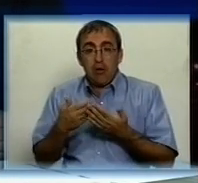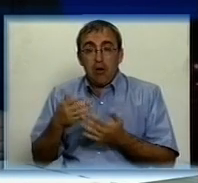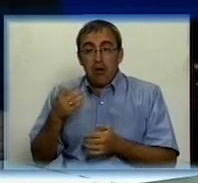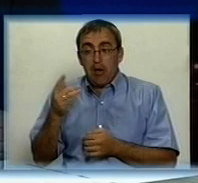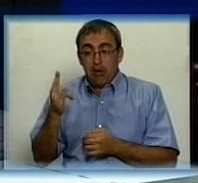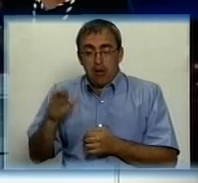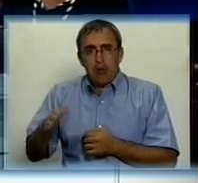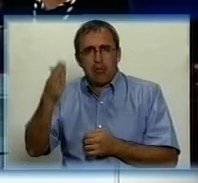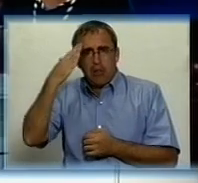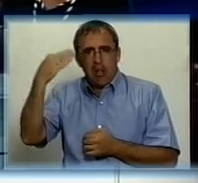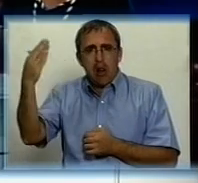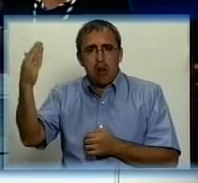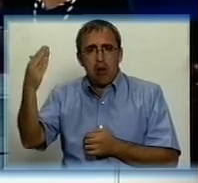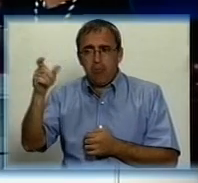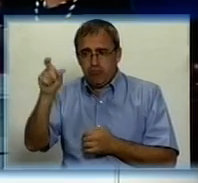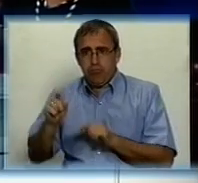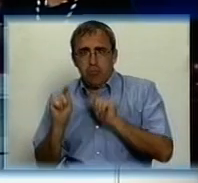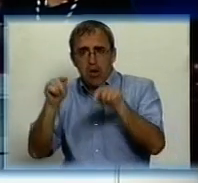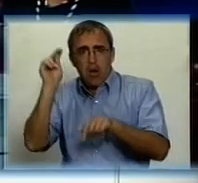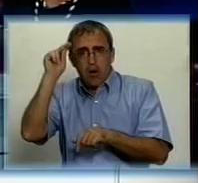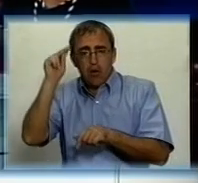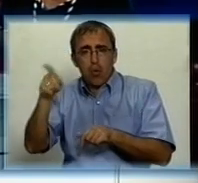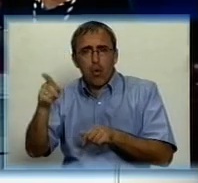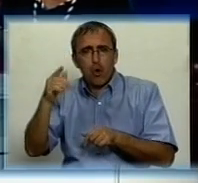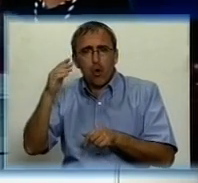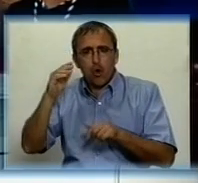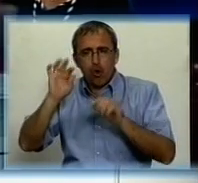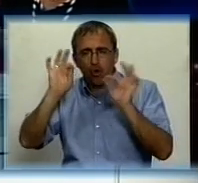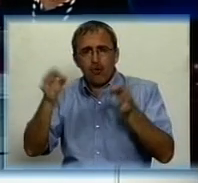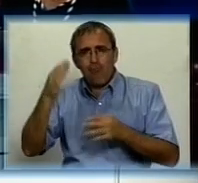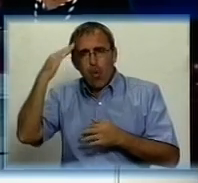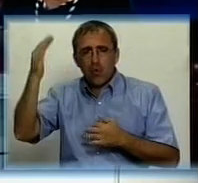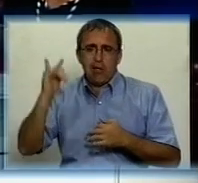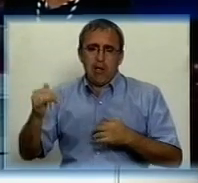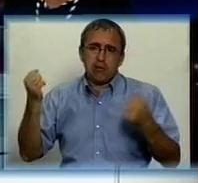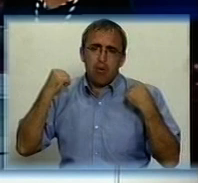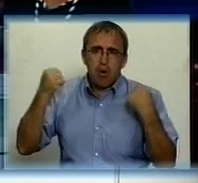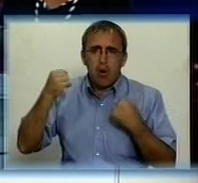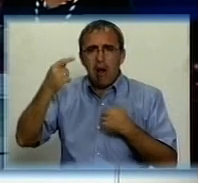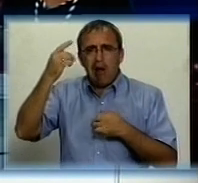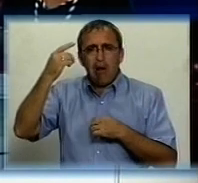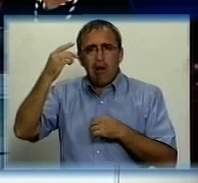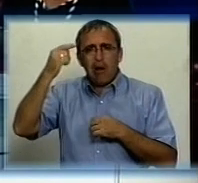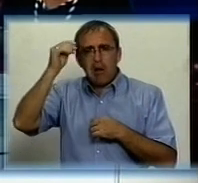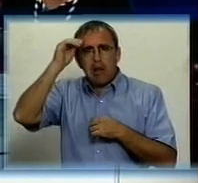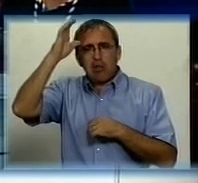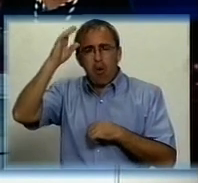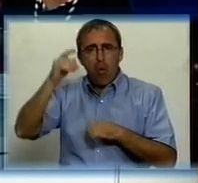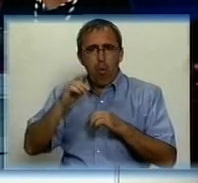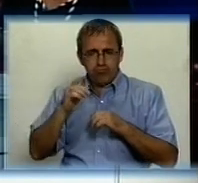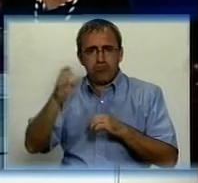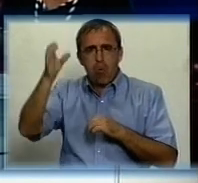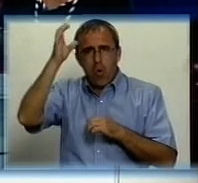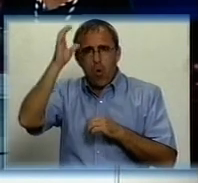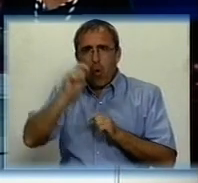талановита, в даному випадку абітурієнт, якщо він творчо обдарована чи спортивно обдарована, інтелектуально обдарована, вона поступить без будь-яких